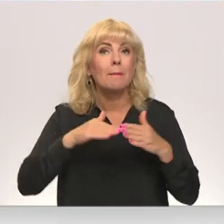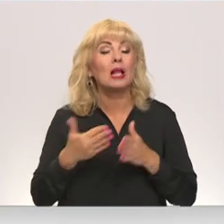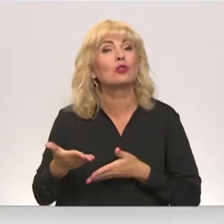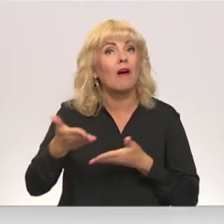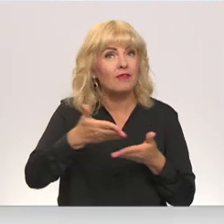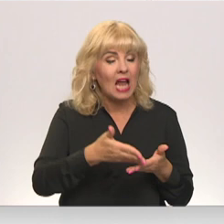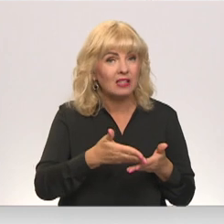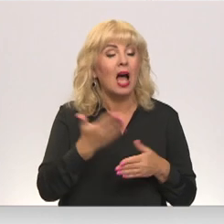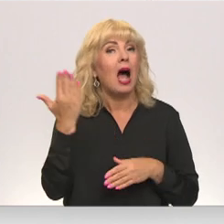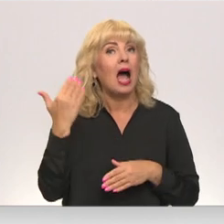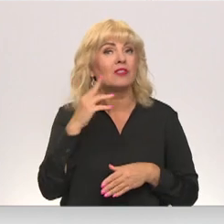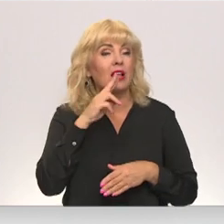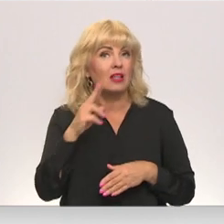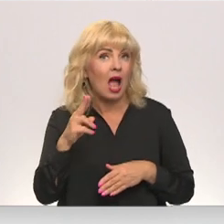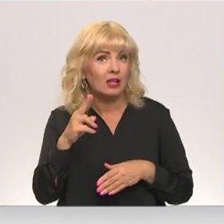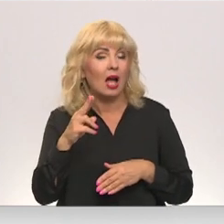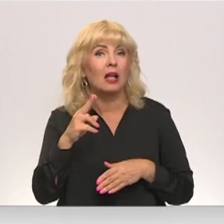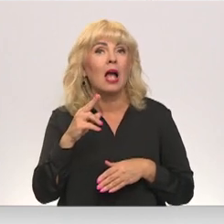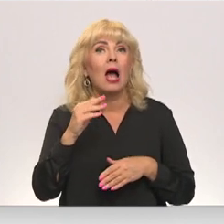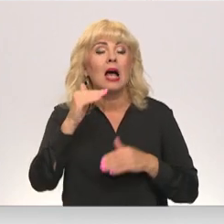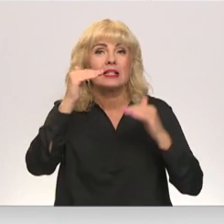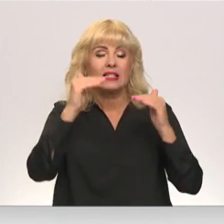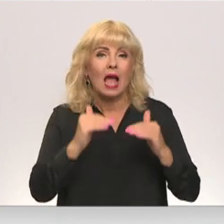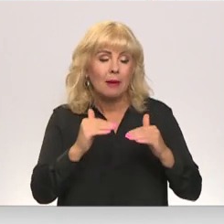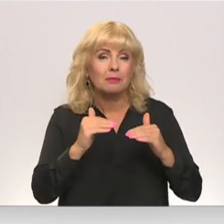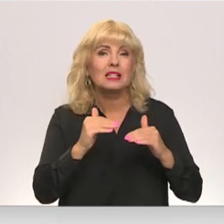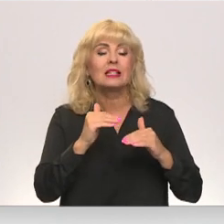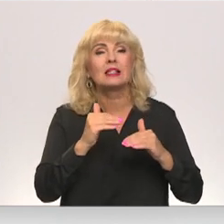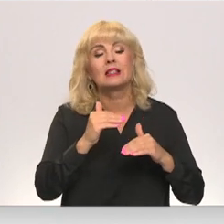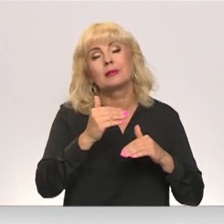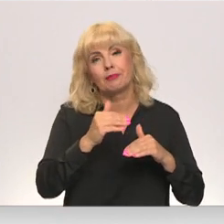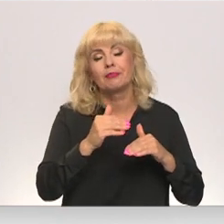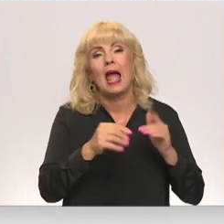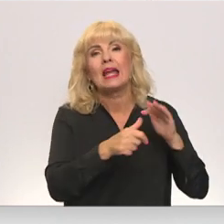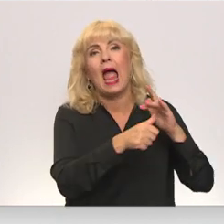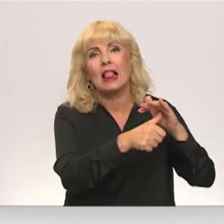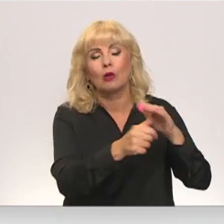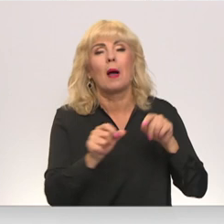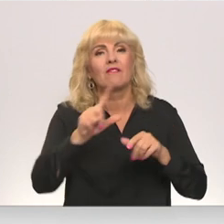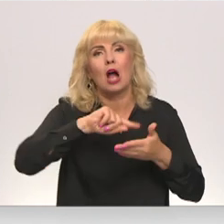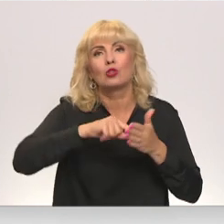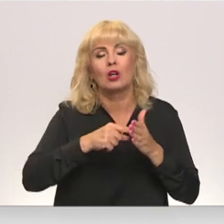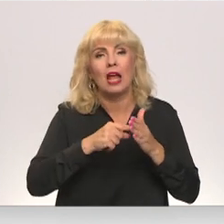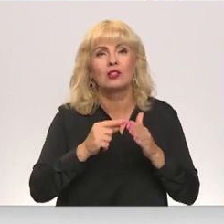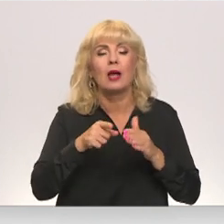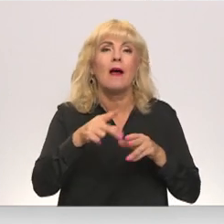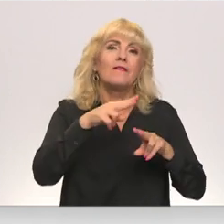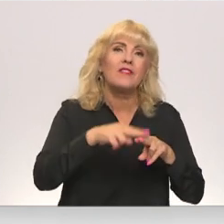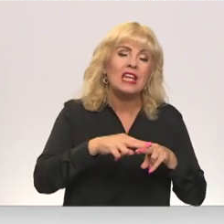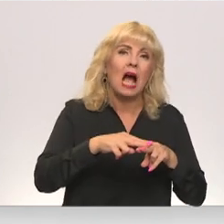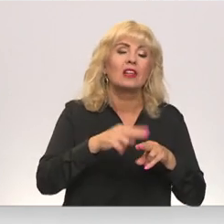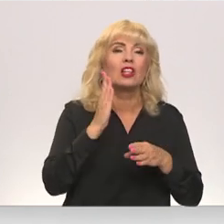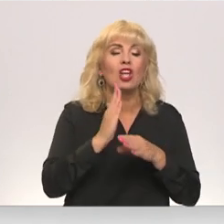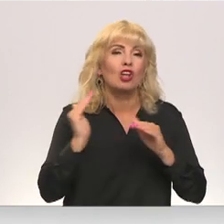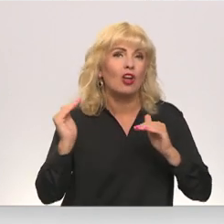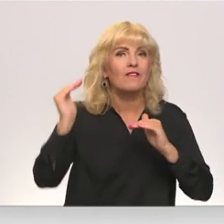viesos aizvadītajā nedēļā radīja zemlidojošs civilais helikopters, kas vairākas reizes lidojas gar kādu vietu vai tieši